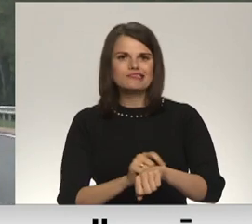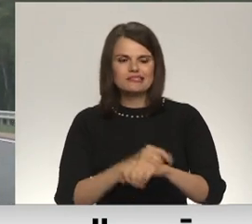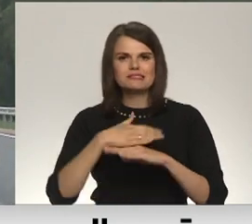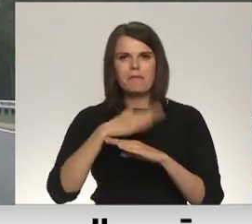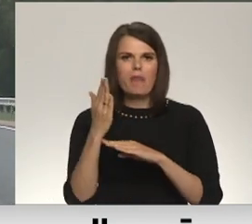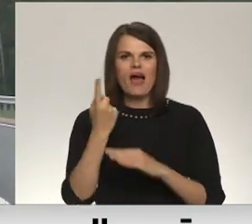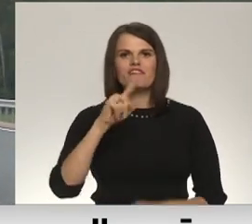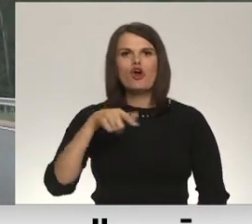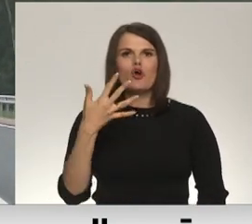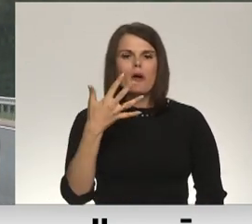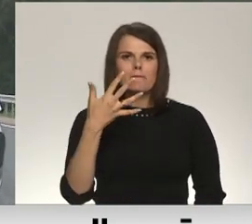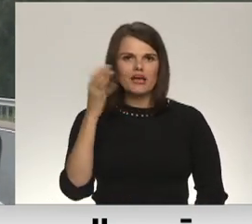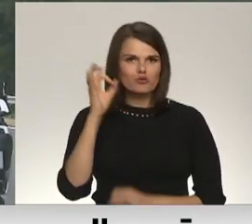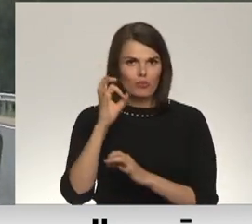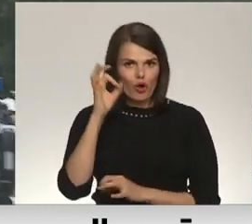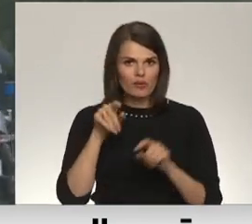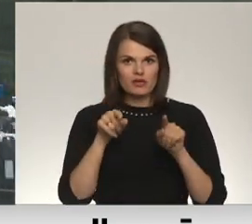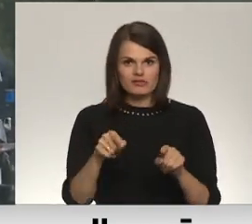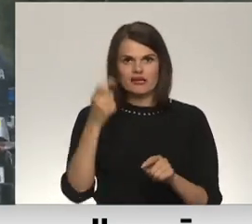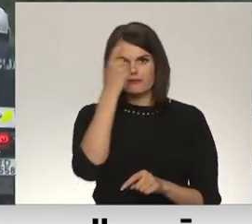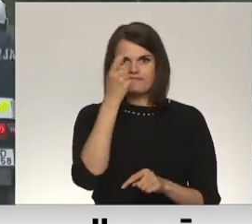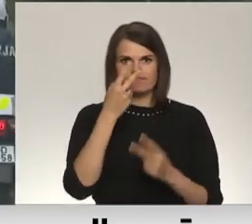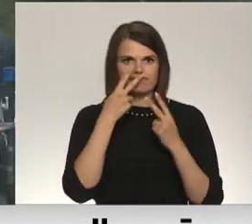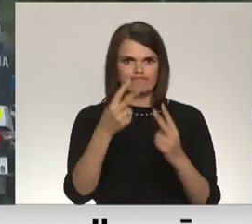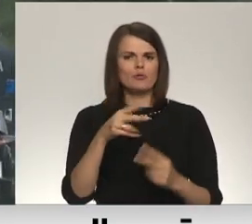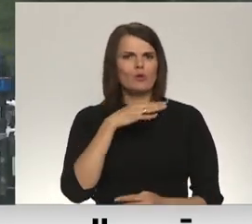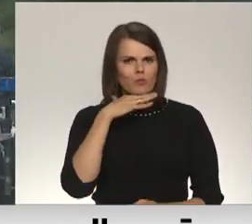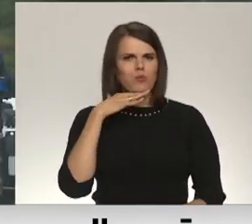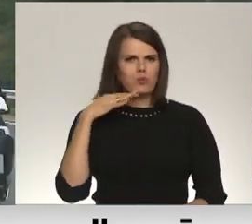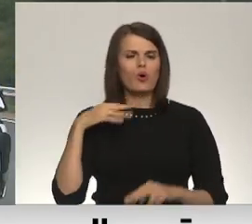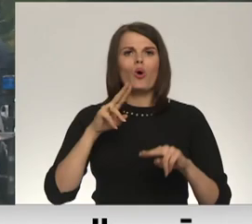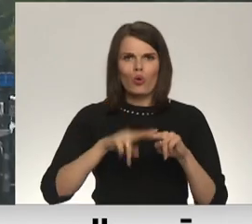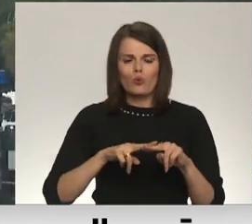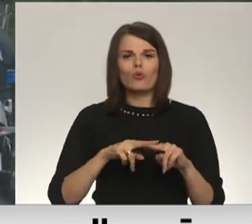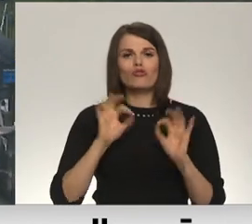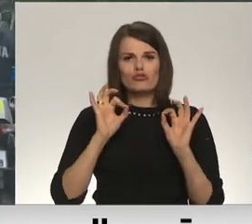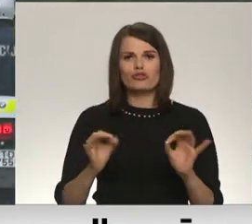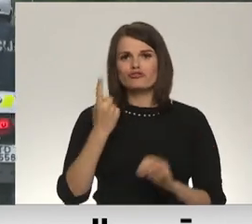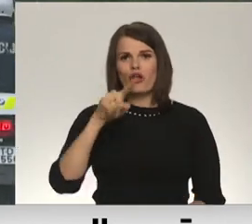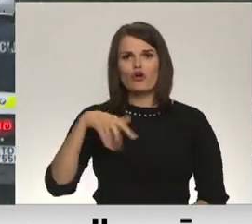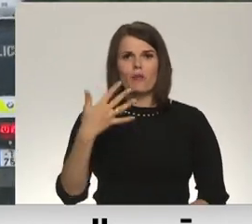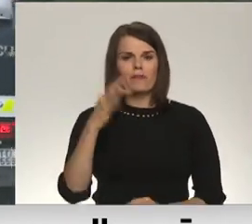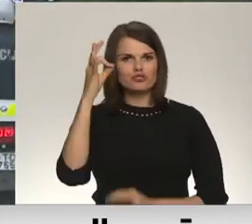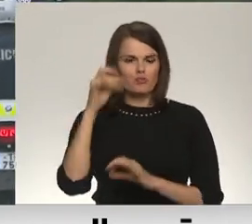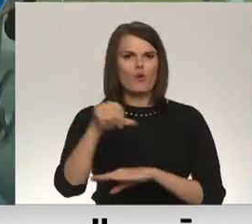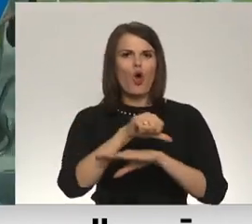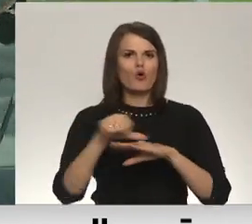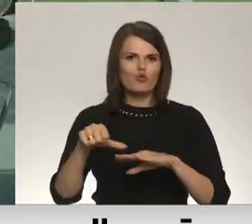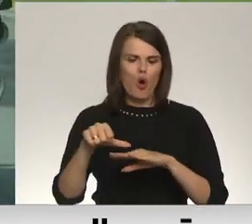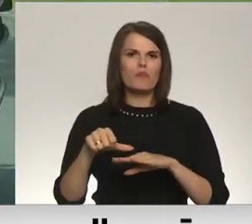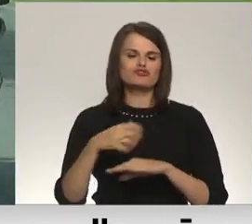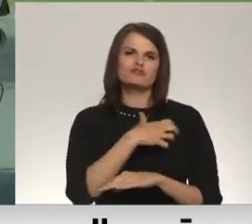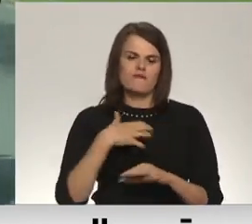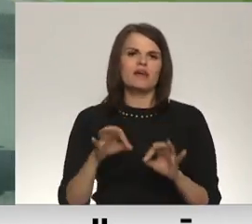1,5 promiles. Šāds reibums tiek uzskatīts par pamatīgu, un tieši 1,5 promiles ir robeži, no kuras būtu